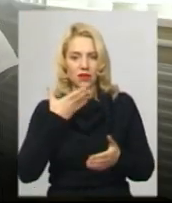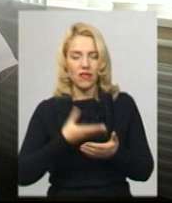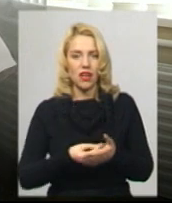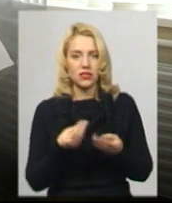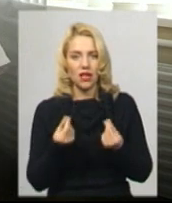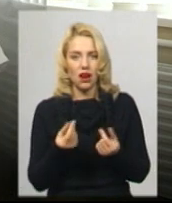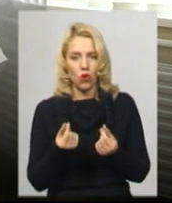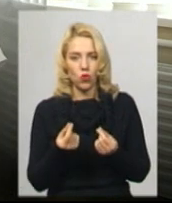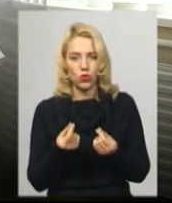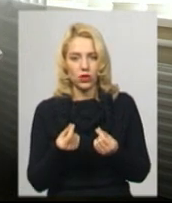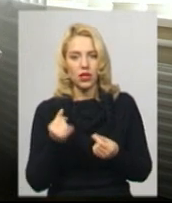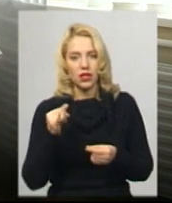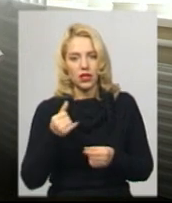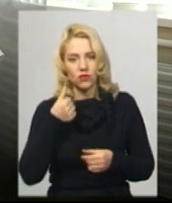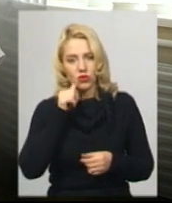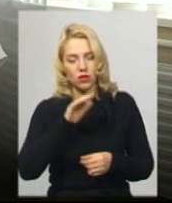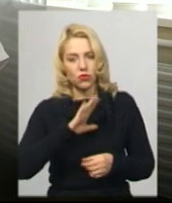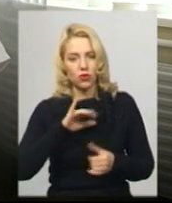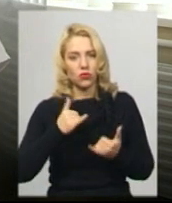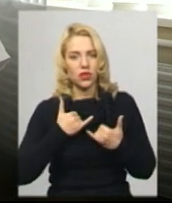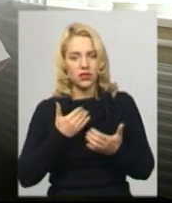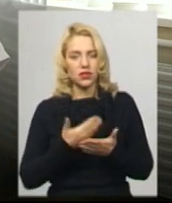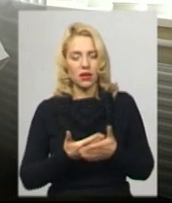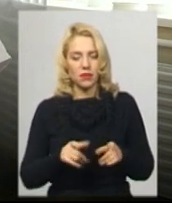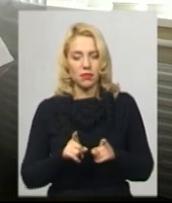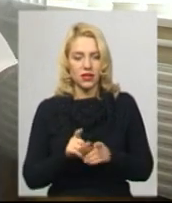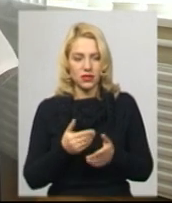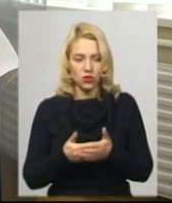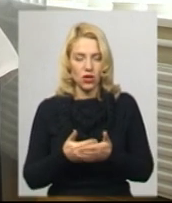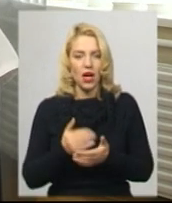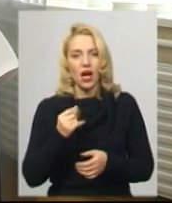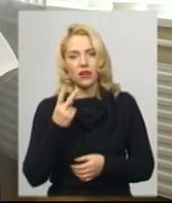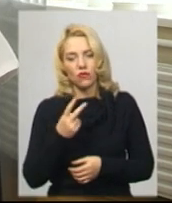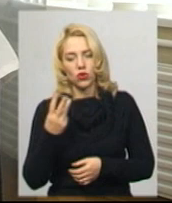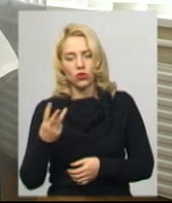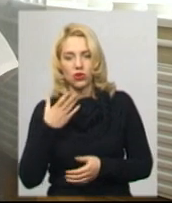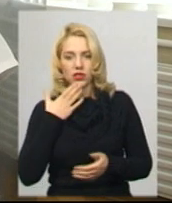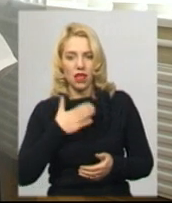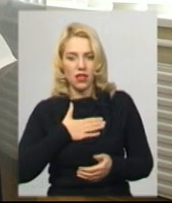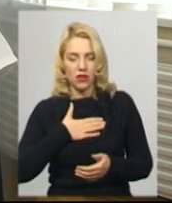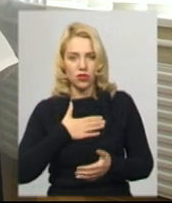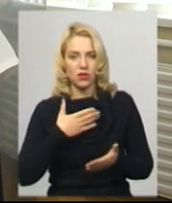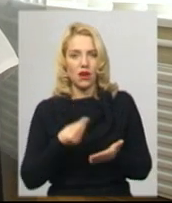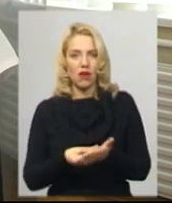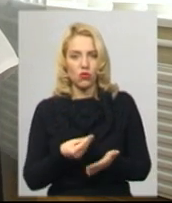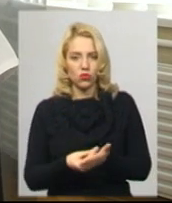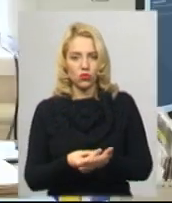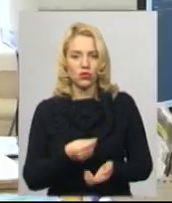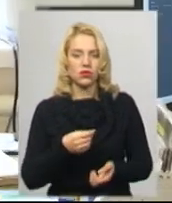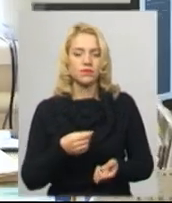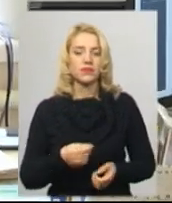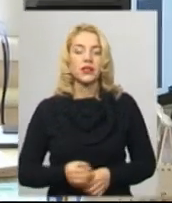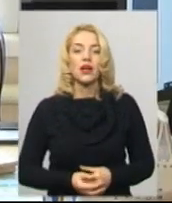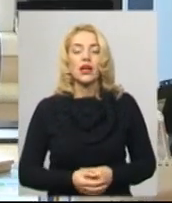рахунок, от вчора в нас було десь так приблизно, і двоє-троє за наш рахунок, за рахунок центру.